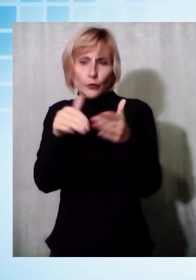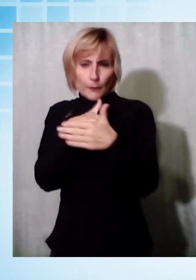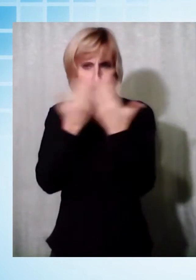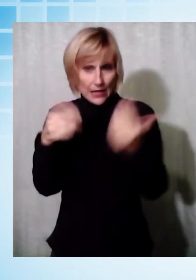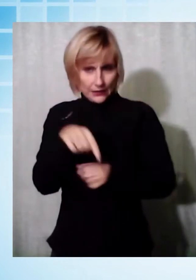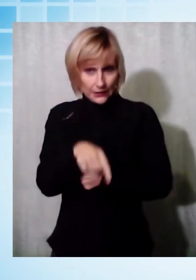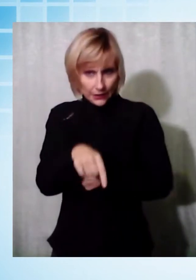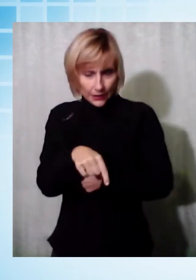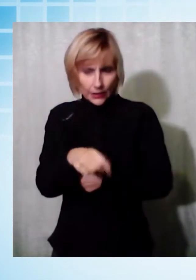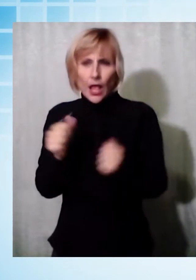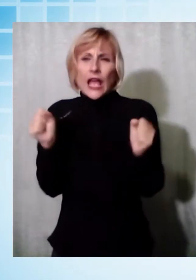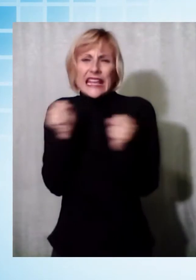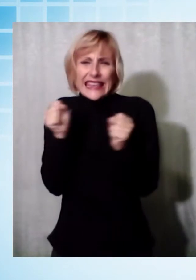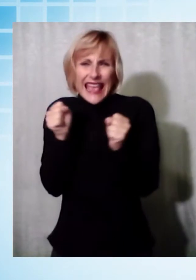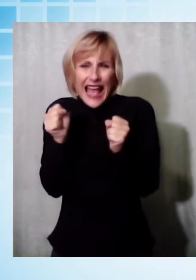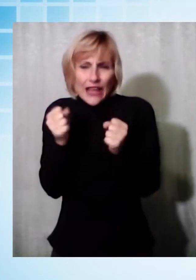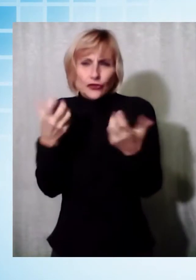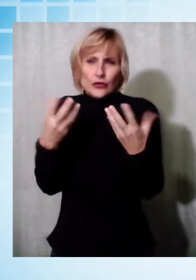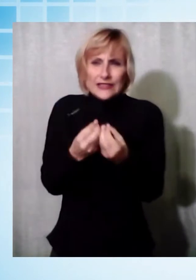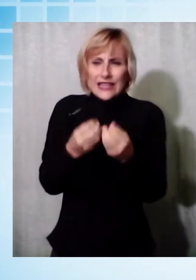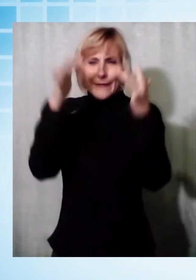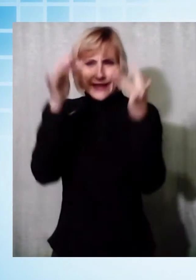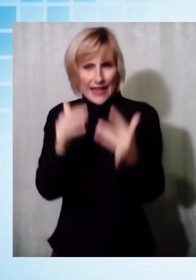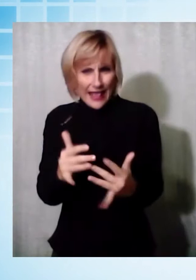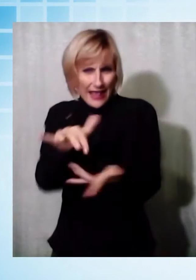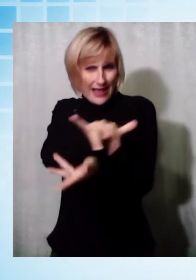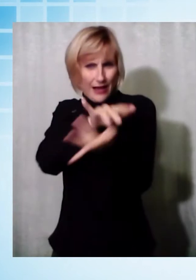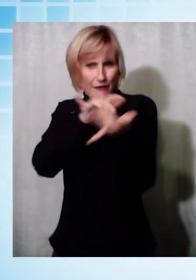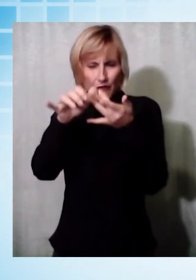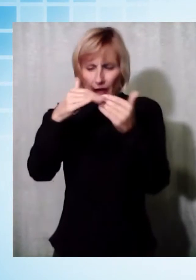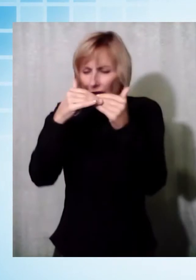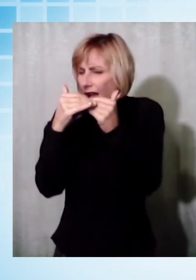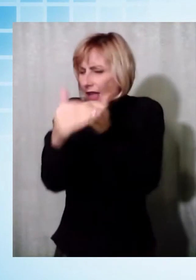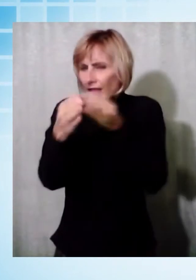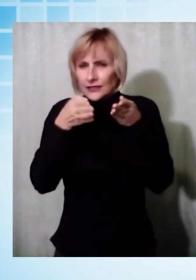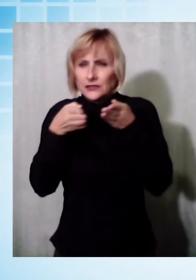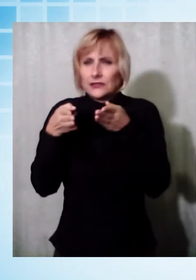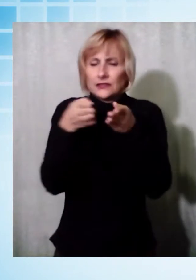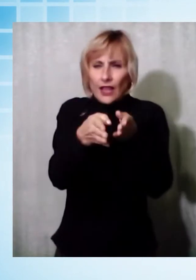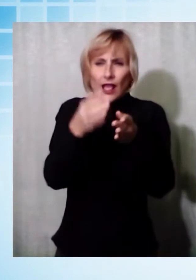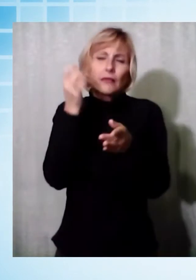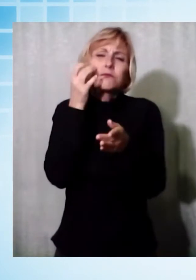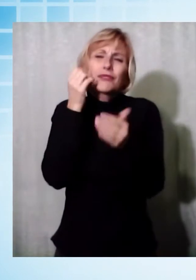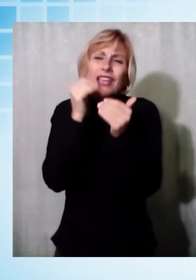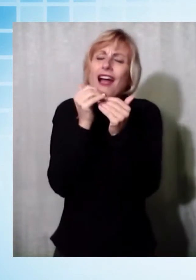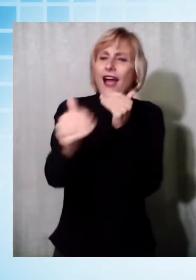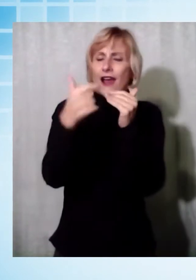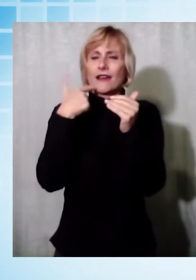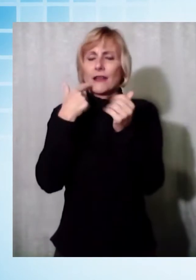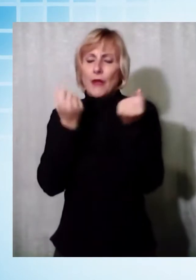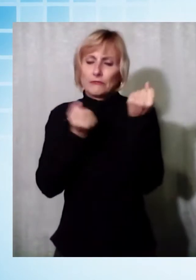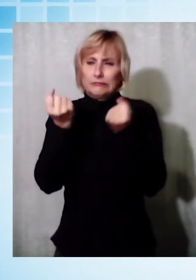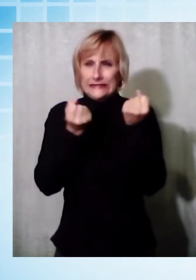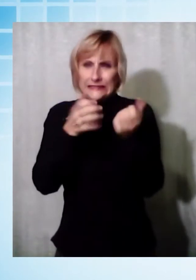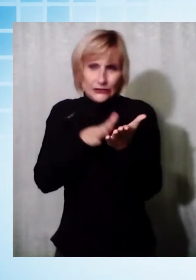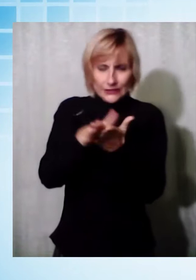misti a nevischio hanno imbiancato le strade, complicando la vita degli automobilisti anche se non si sono verificati grossi